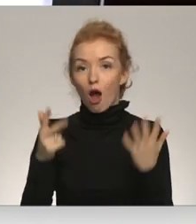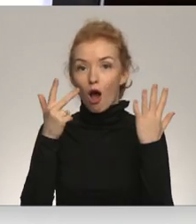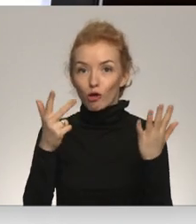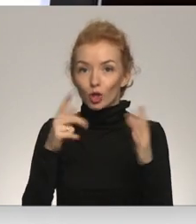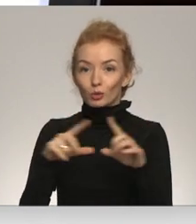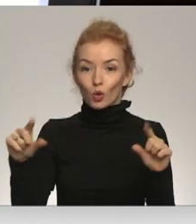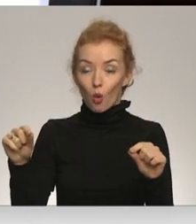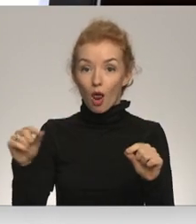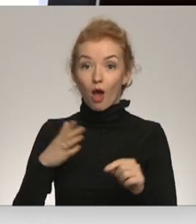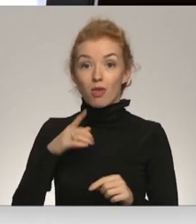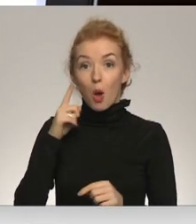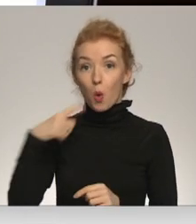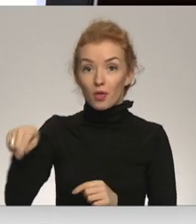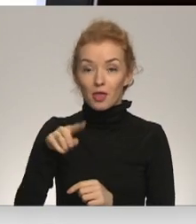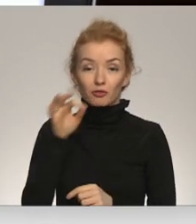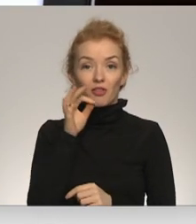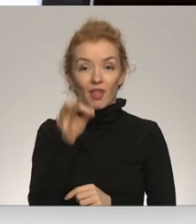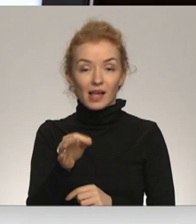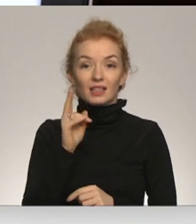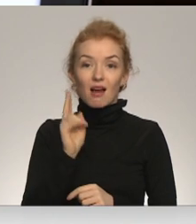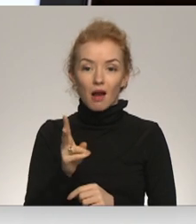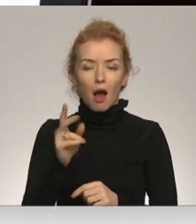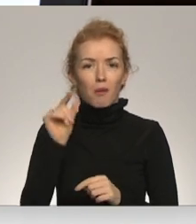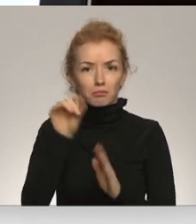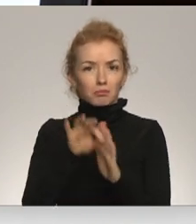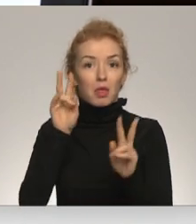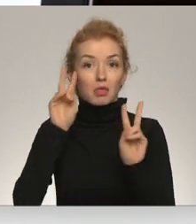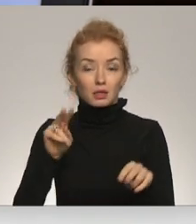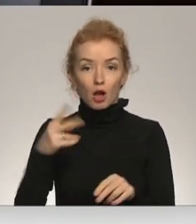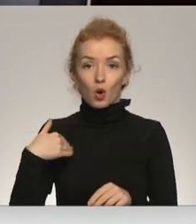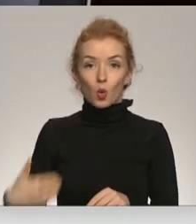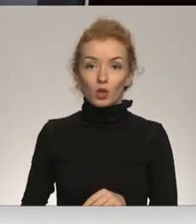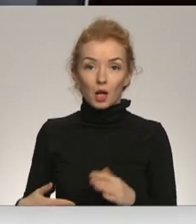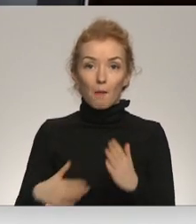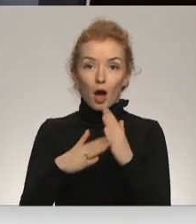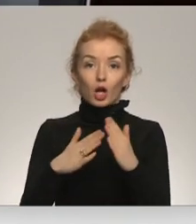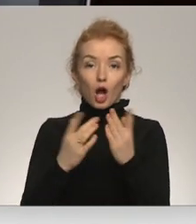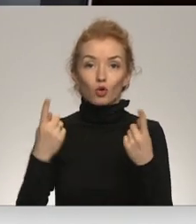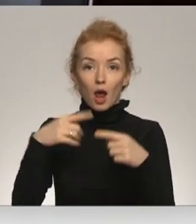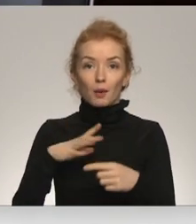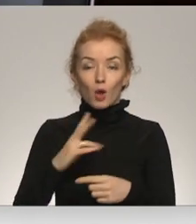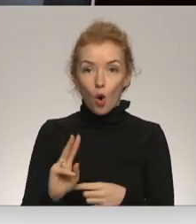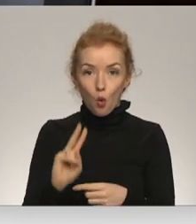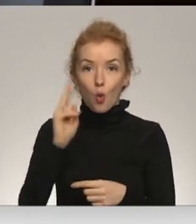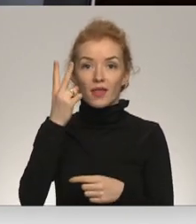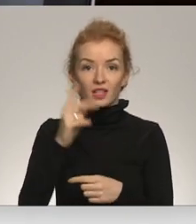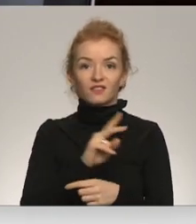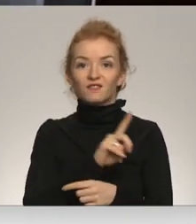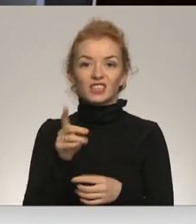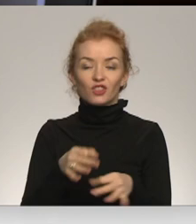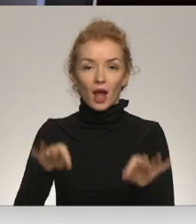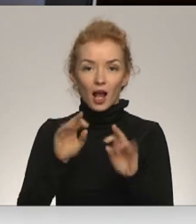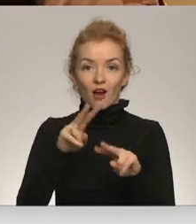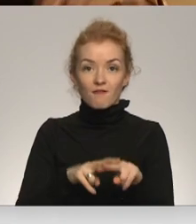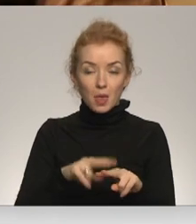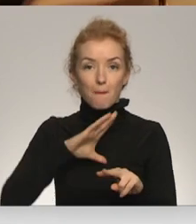Mūsu uzrunātie jaunieši atzina, ka nezināmāks fakts bijis tas, ka kuldīga barikāžu laikā bija otrs strateģiski svarīgākais punkts